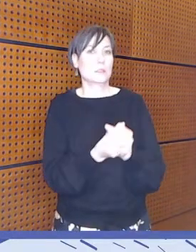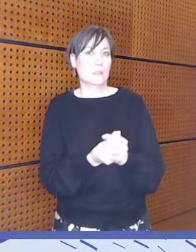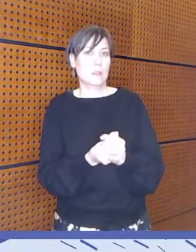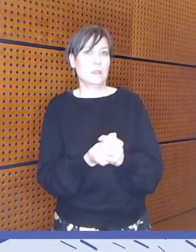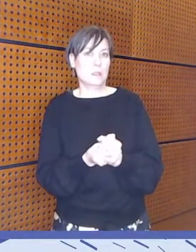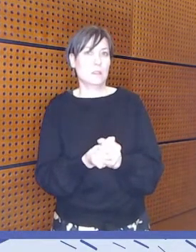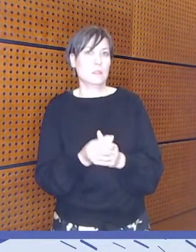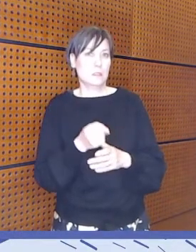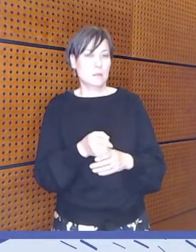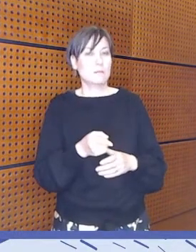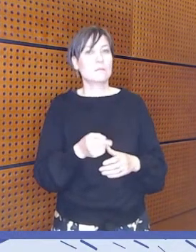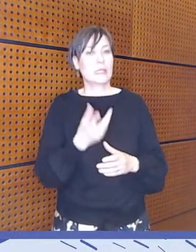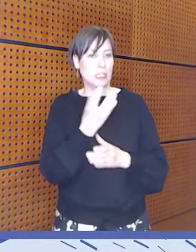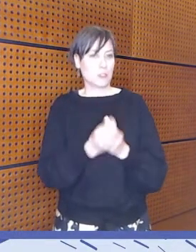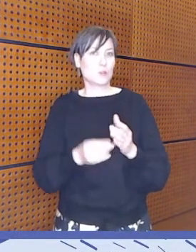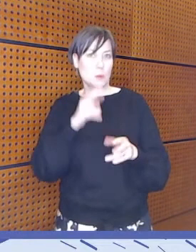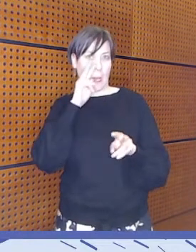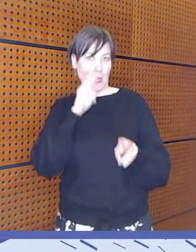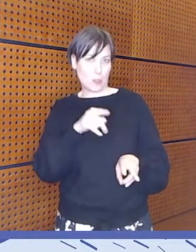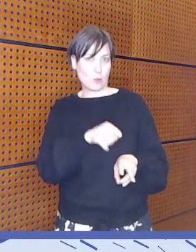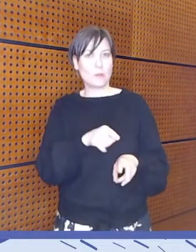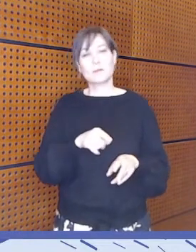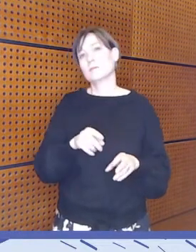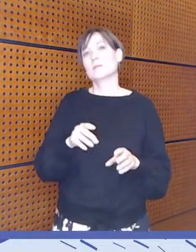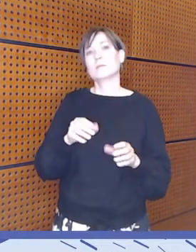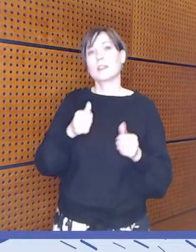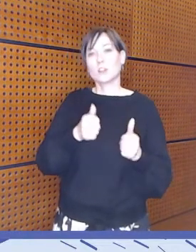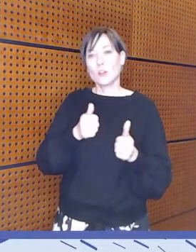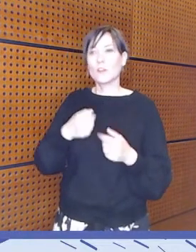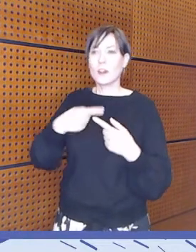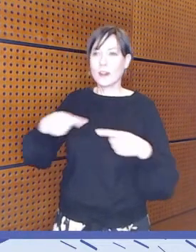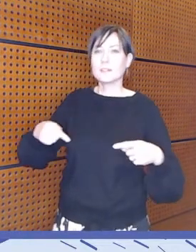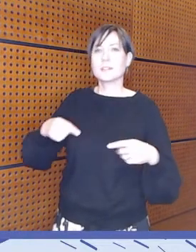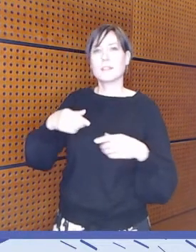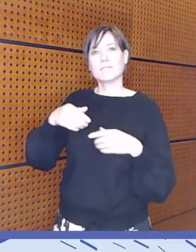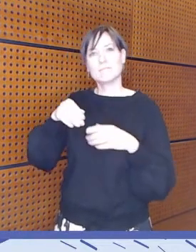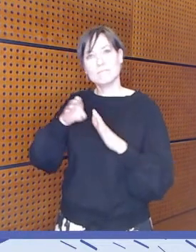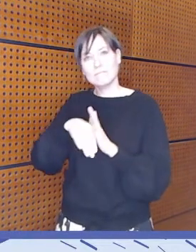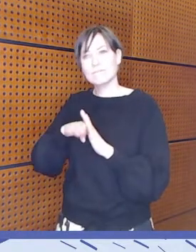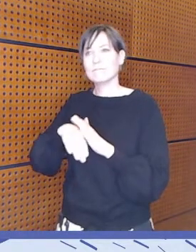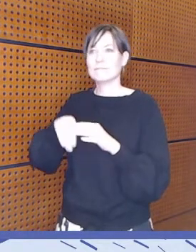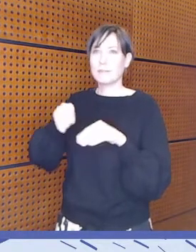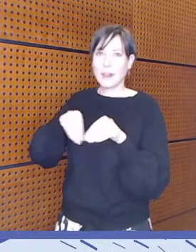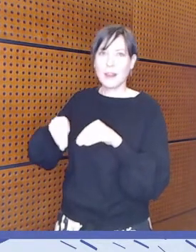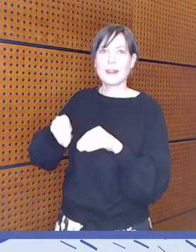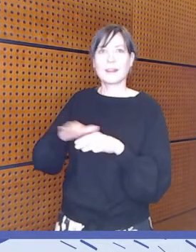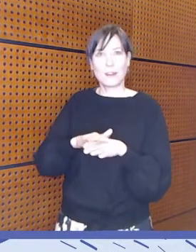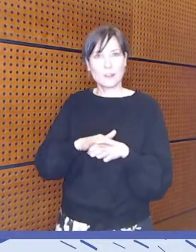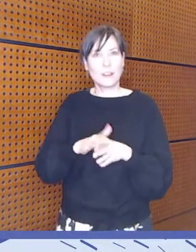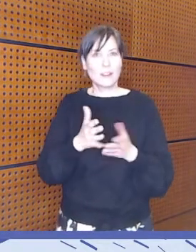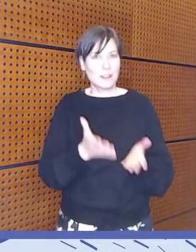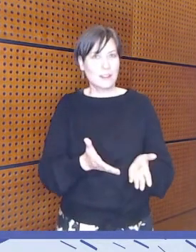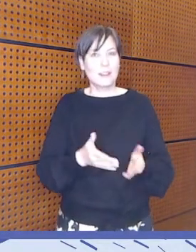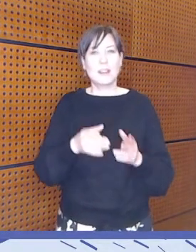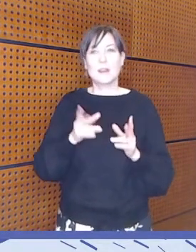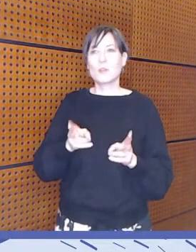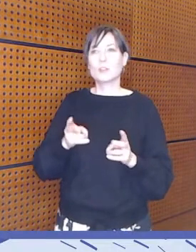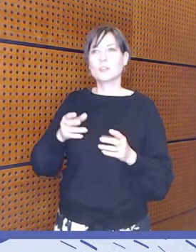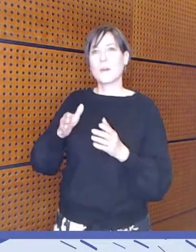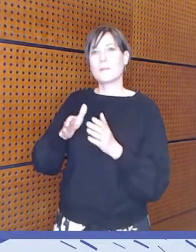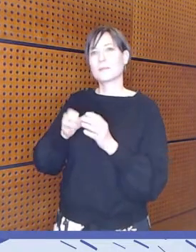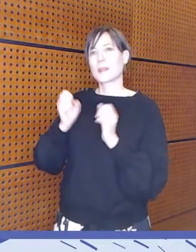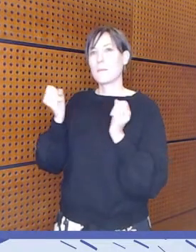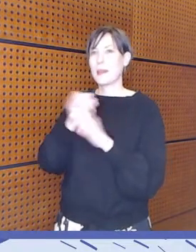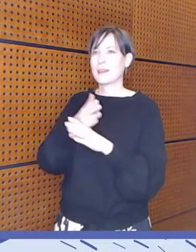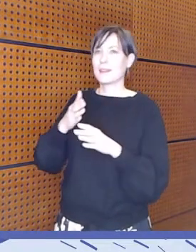Niin tätä toivoisin myös sitten vielä ehkä tarkempaa sinne mediataloille ja myöskin